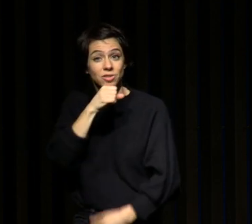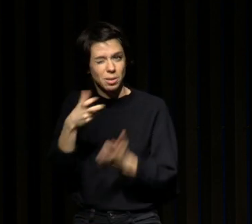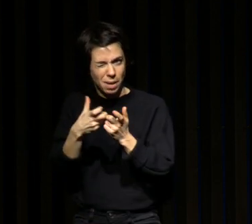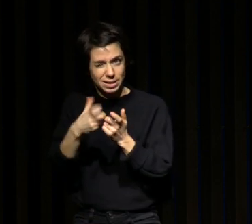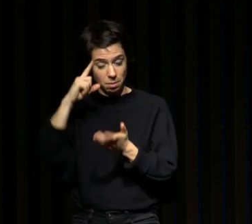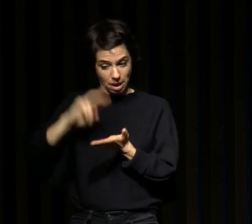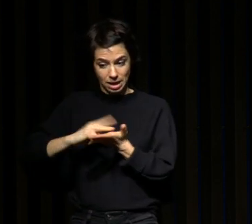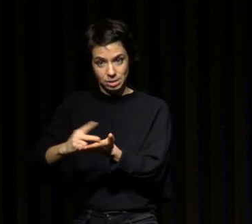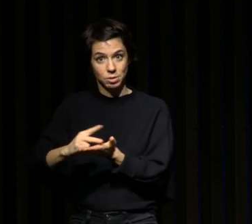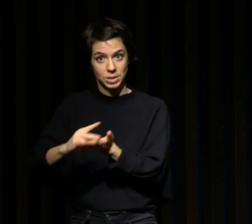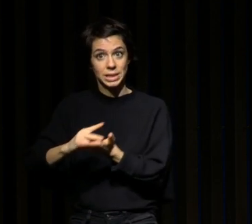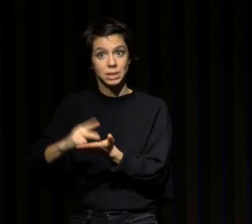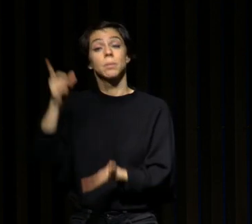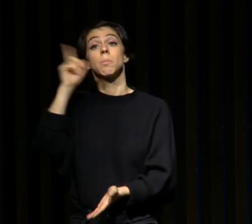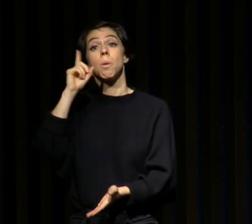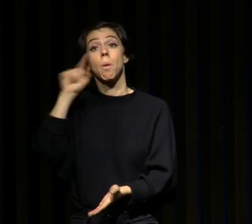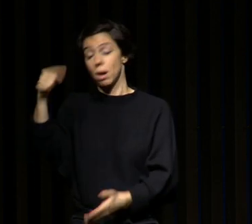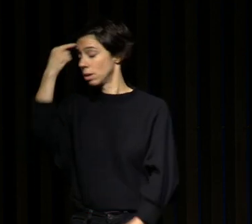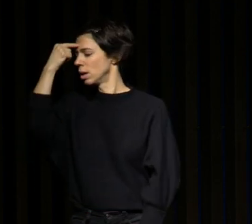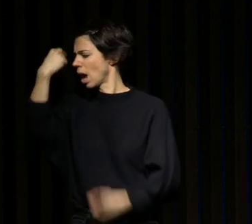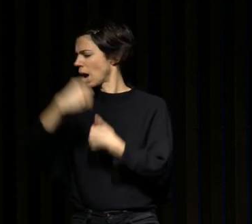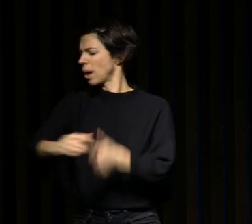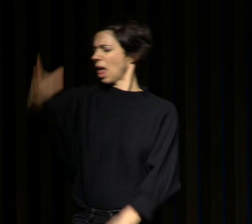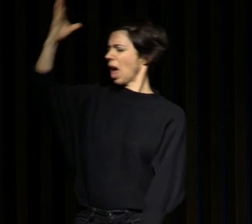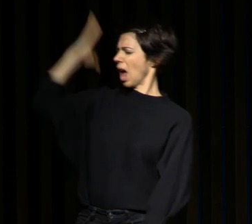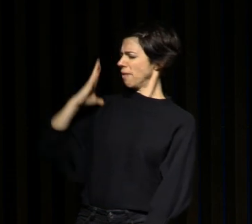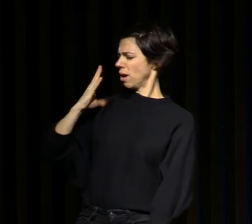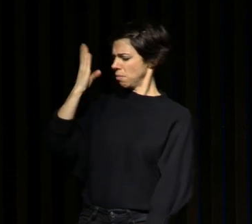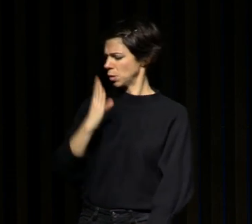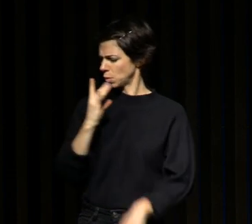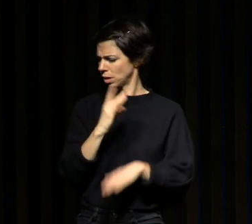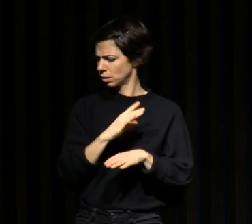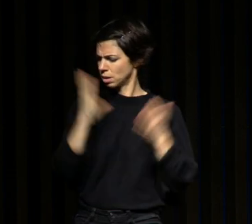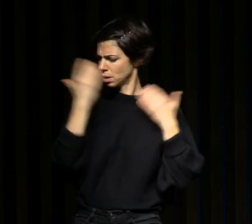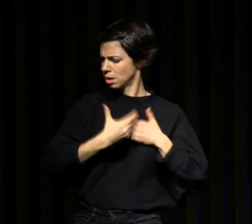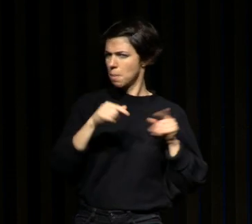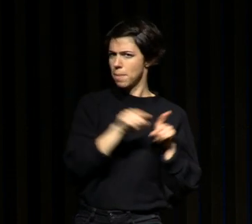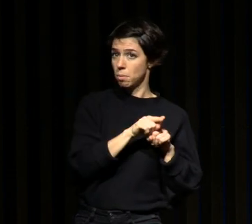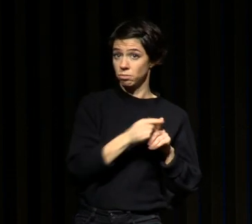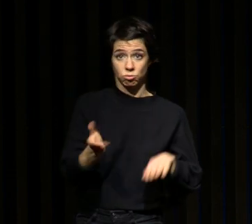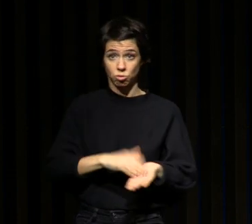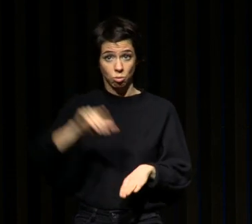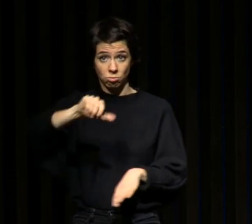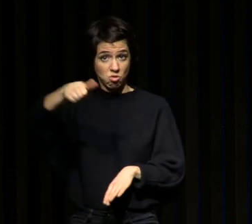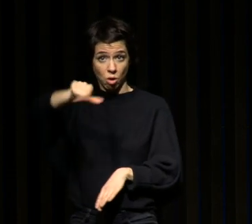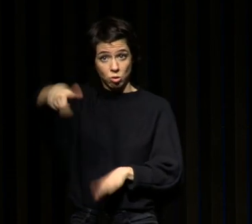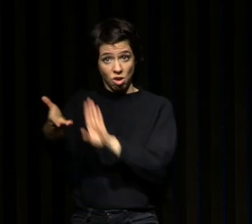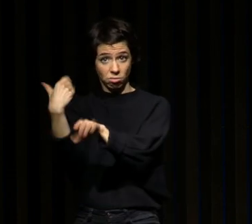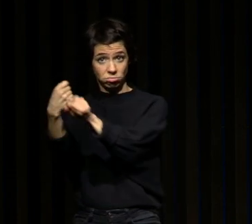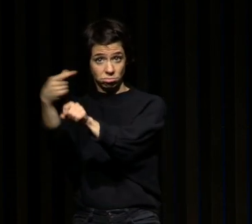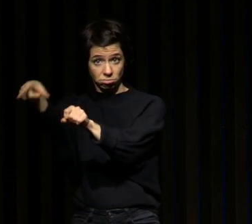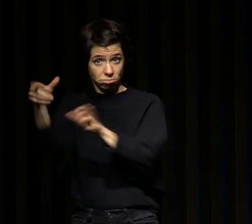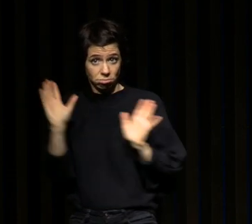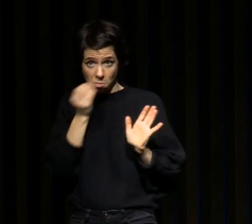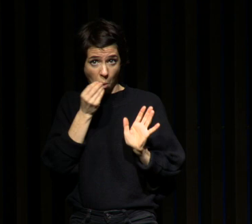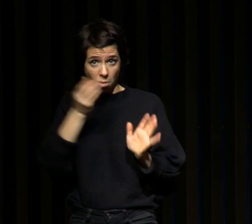besoins de sommeil restent le même que quand elles étaient très jeunes alors que physiologiquement elles ont besoin d'une voire deux heures de sommeil en moins alors qu'est-ce qui fait